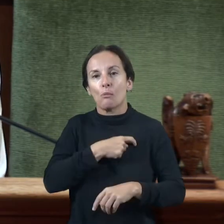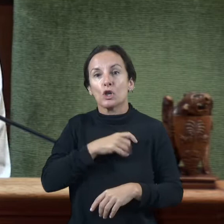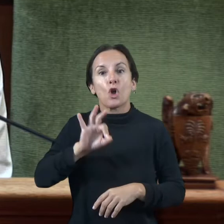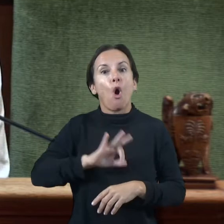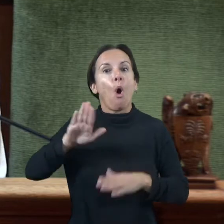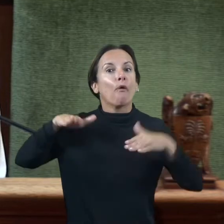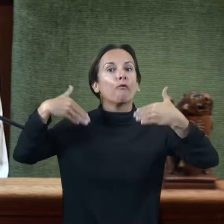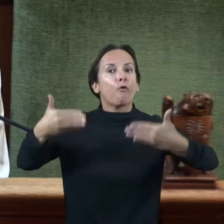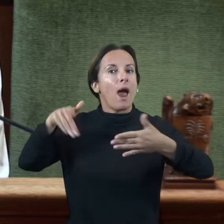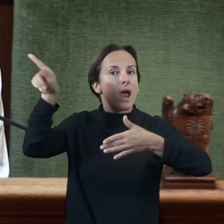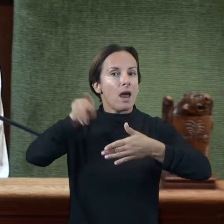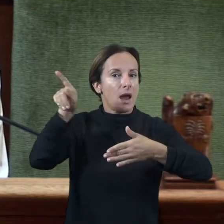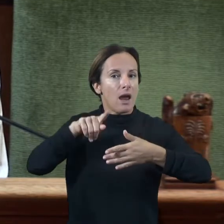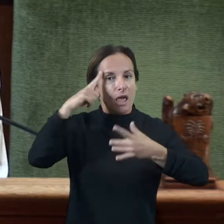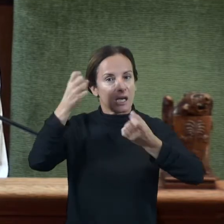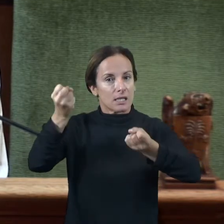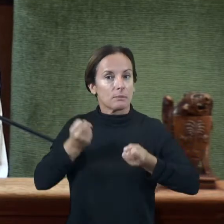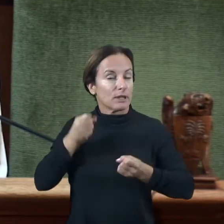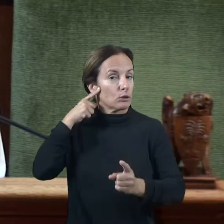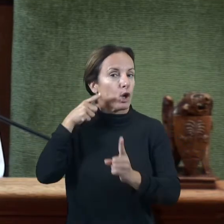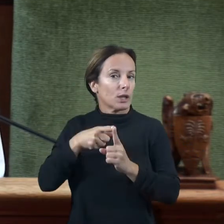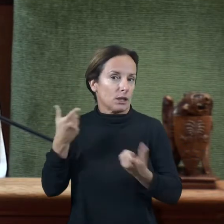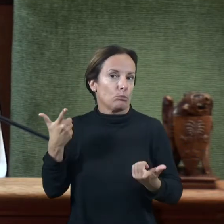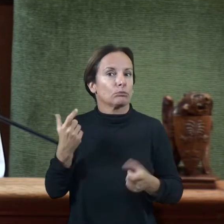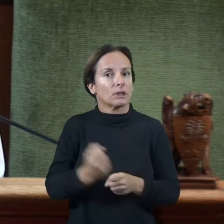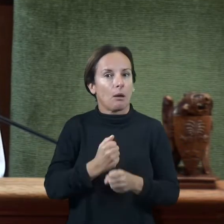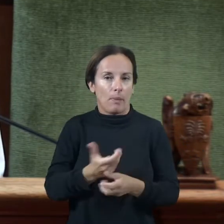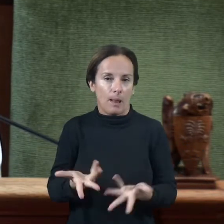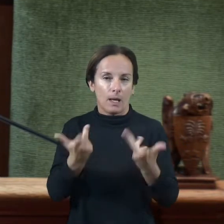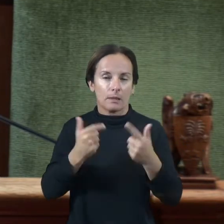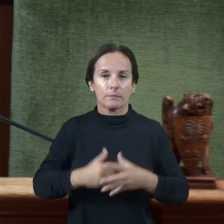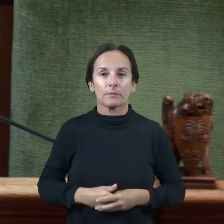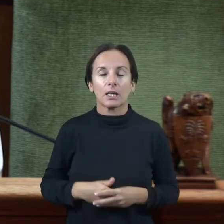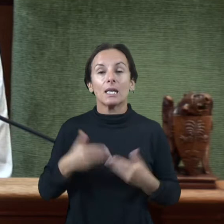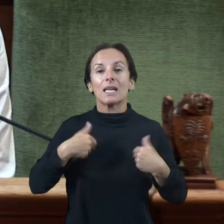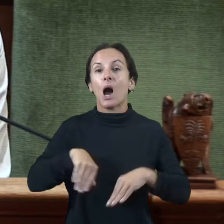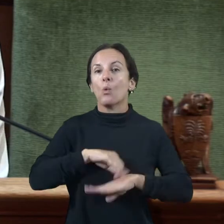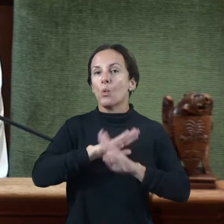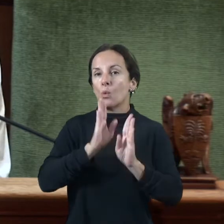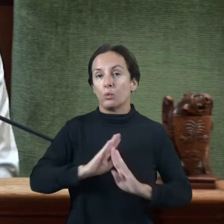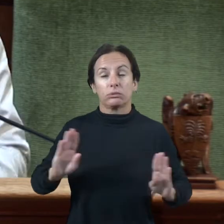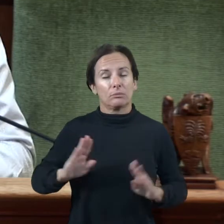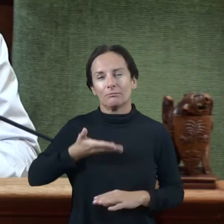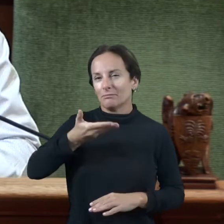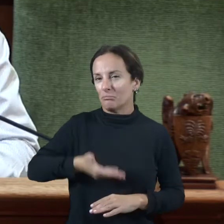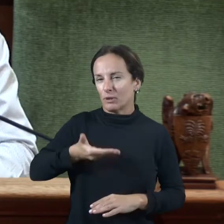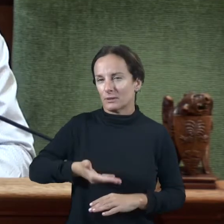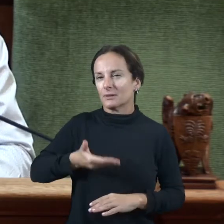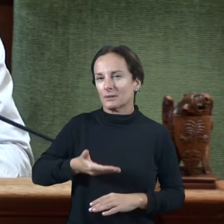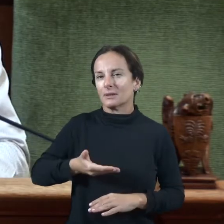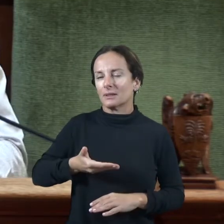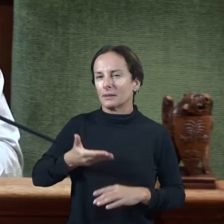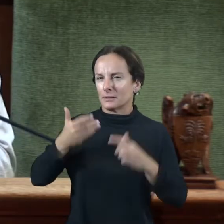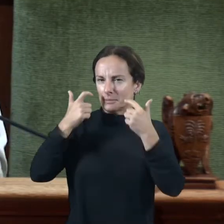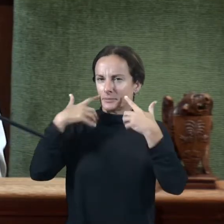tenir més facilitat per dur a aquesta feina i per acabar destacaríem el règim de les